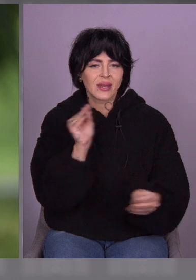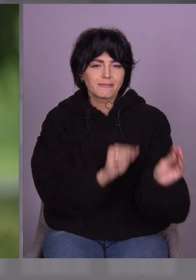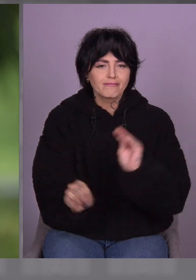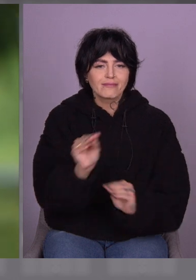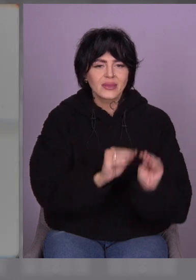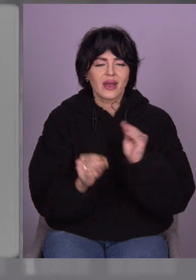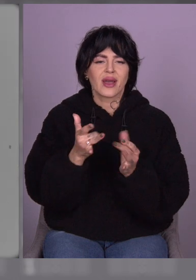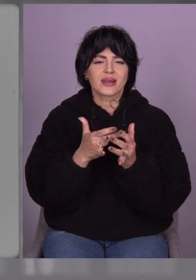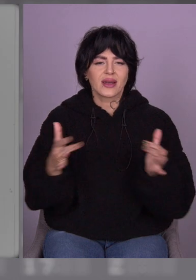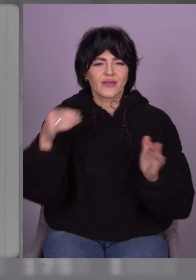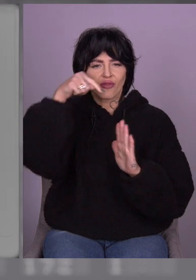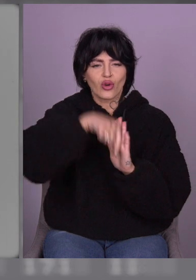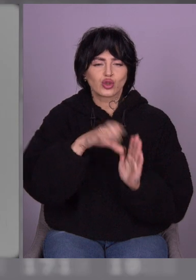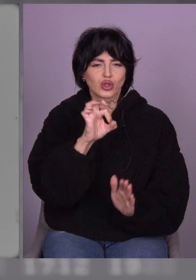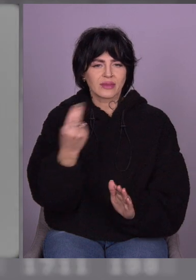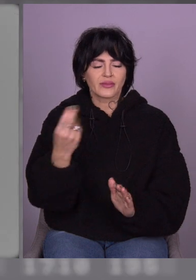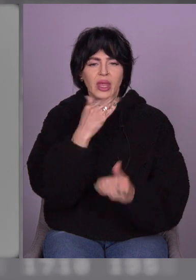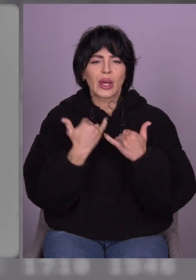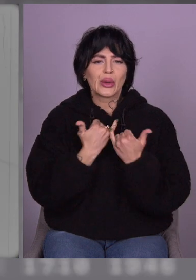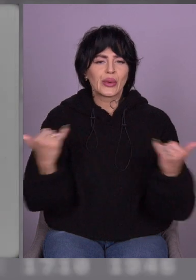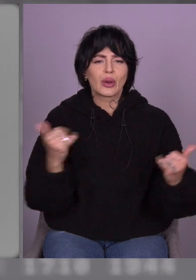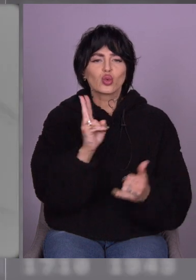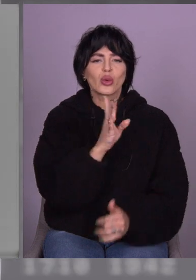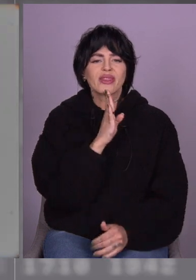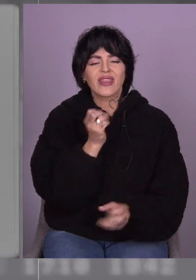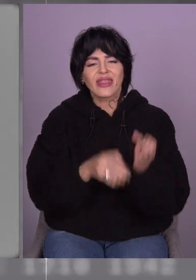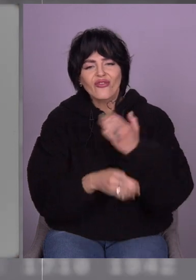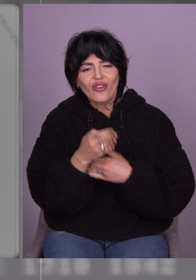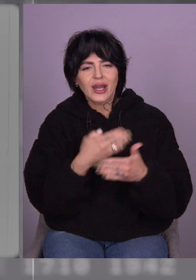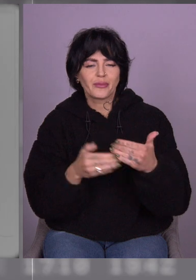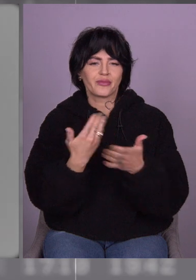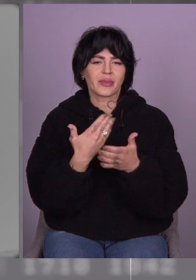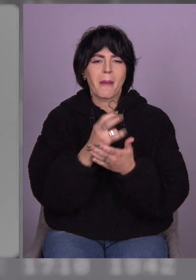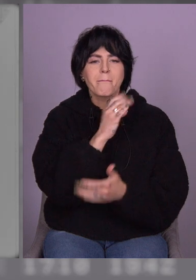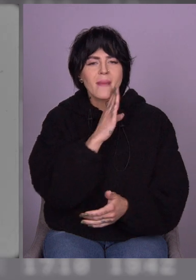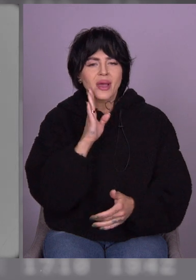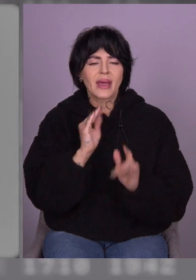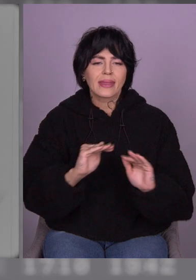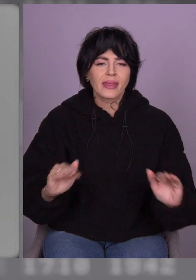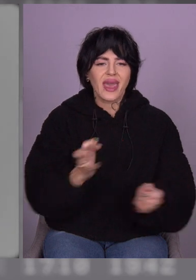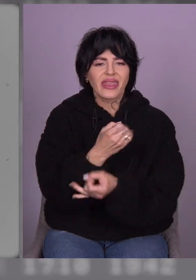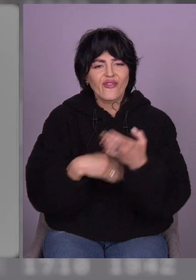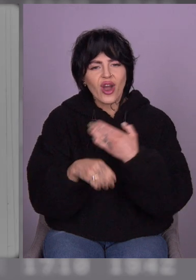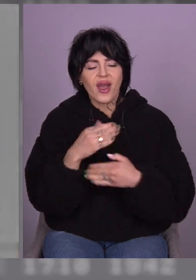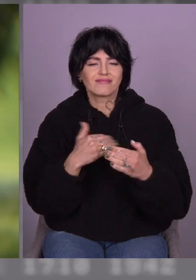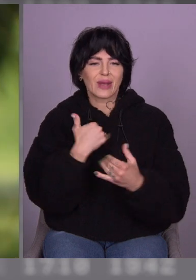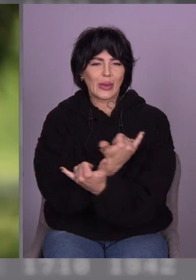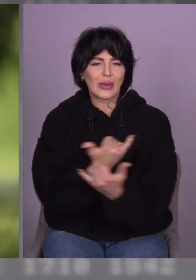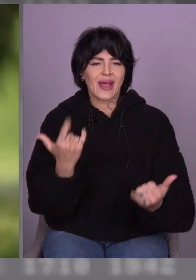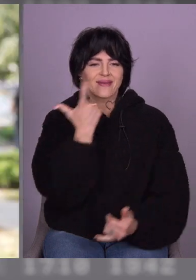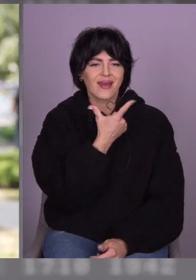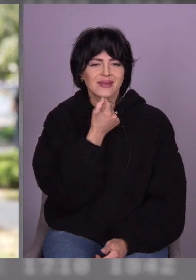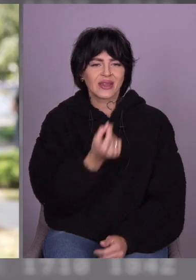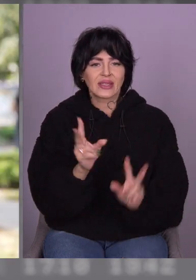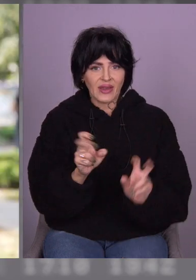соціальною. Ми робили б'юті-дні для жінок з інвалідністю, для мам дітей з інвалідністю. Ти, я так розумію, що з творчої